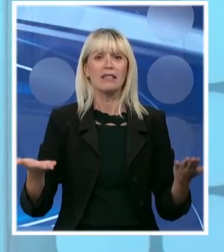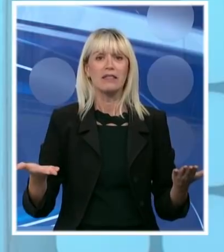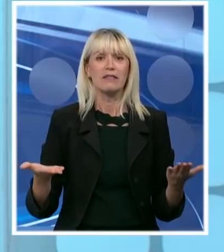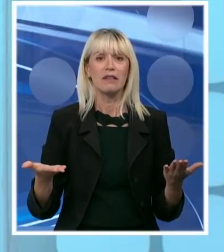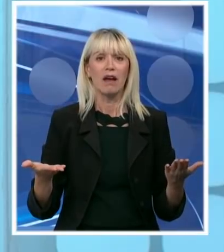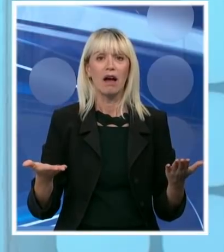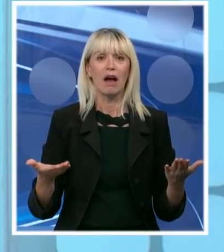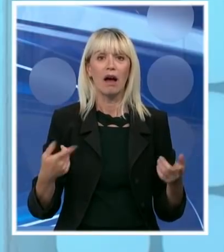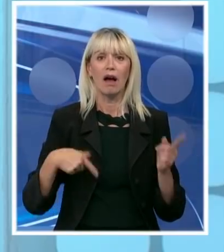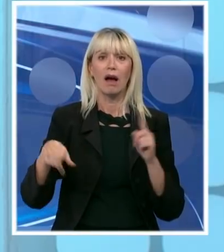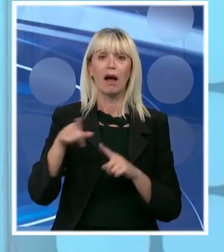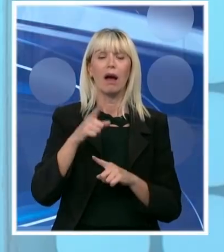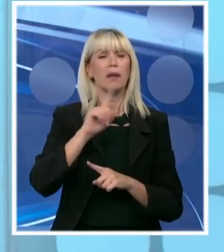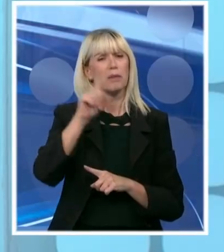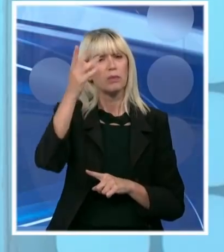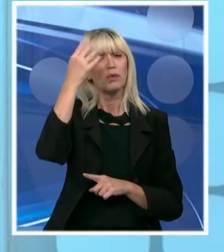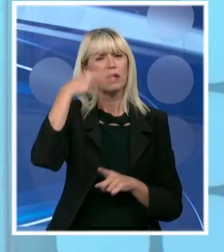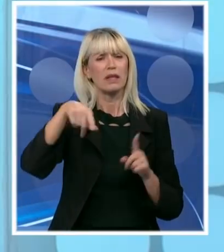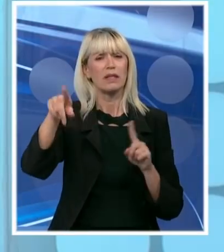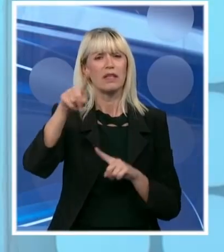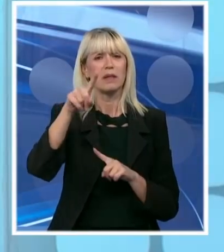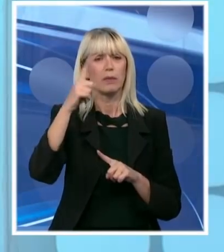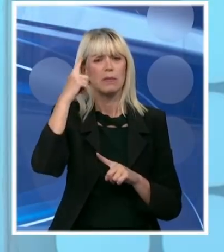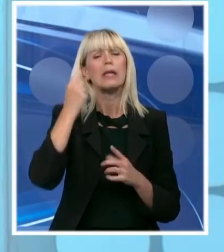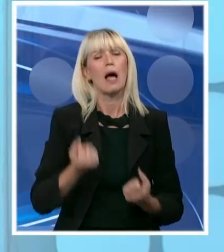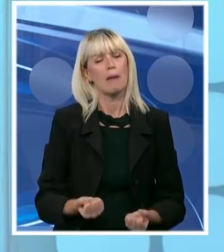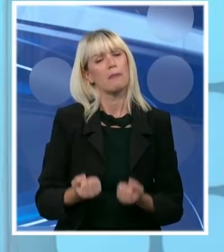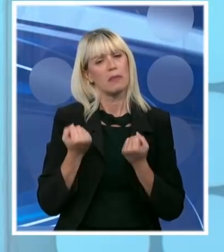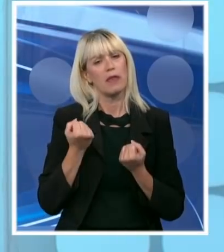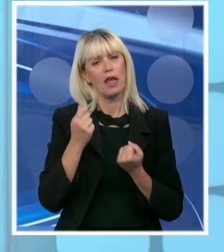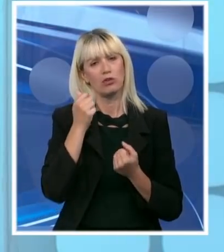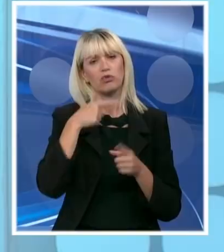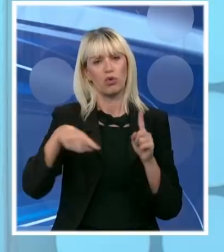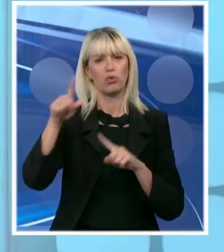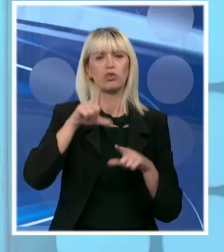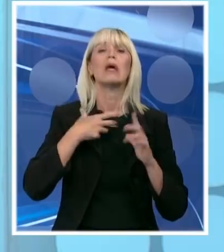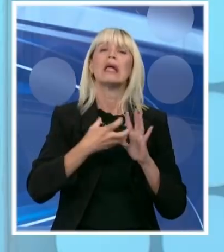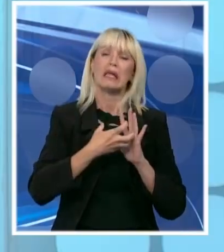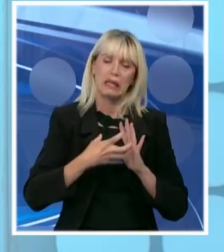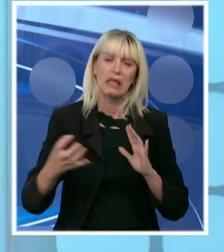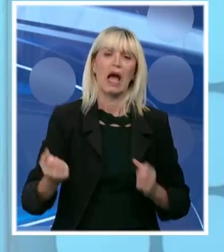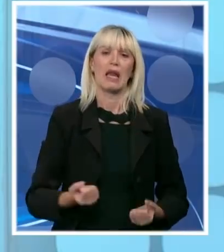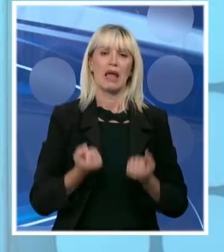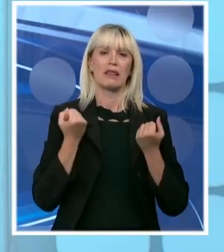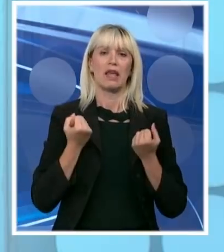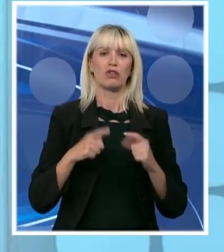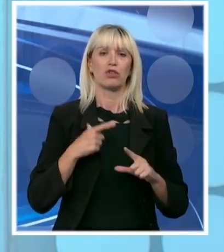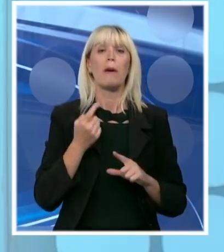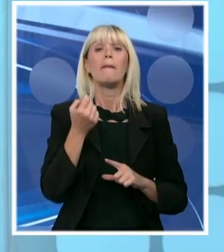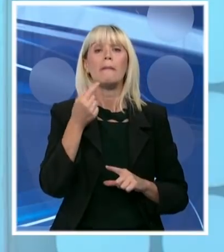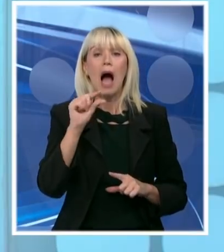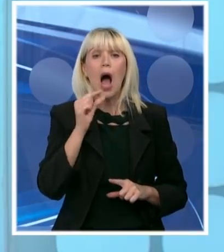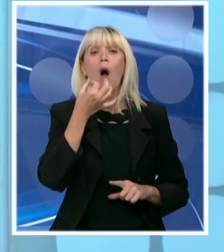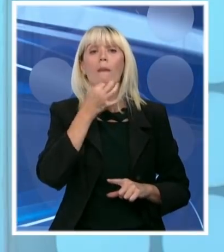zemlje. Ne zaboravite, Srbije, što god vi govorili, ja znam koliko ljudi teško žive. I dalje teško žive. Žive bolje, ali žive teško.